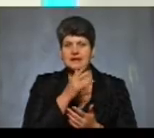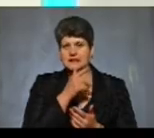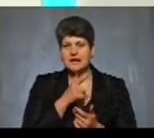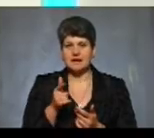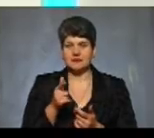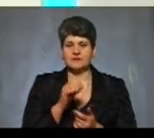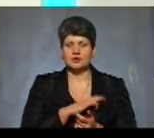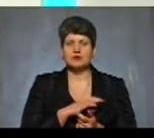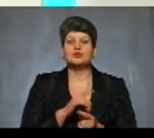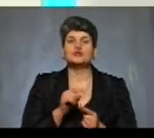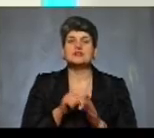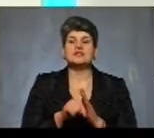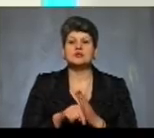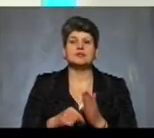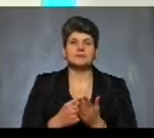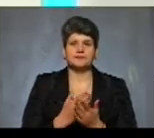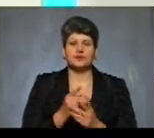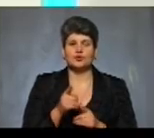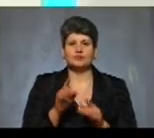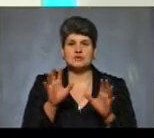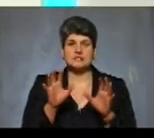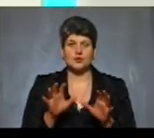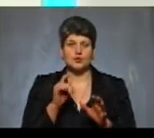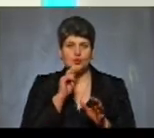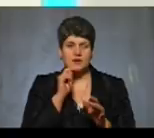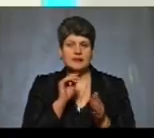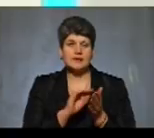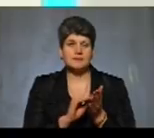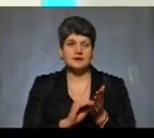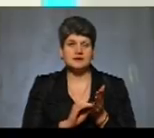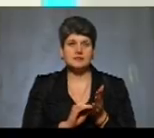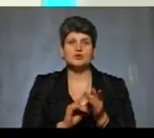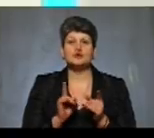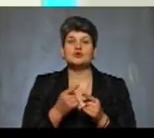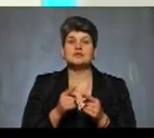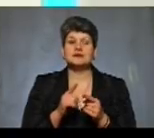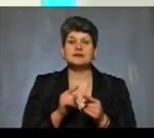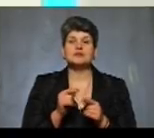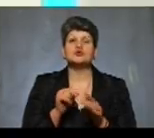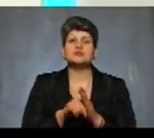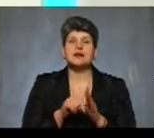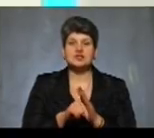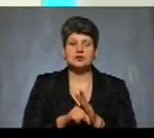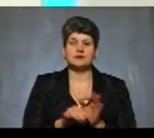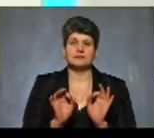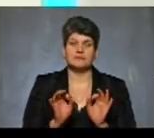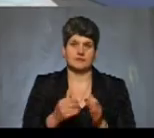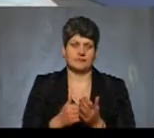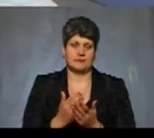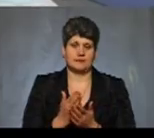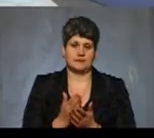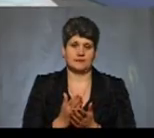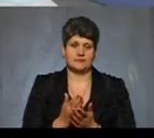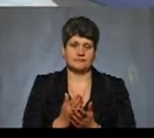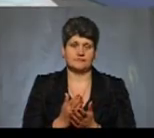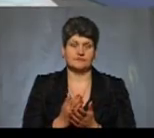Що таке належна якість? Тому ж законі України про захист справ споживачів визначено. Що таке належна якість того чи іншого товару? Тобто, це